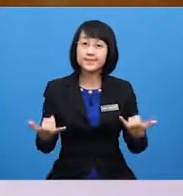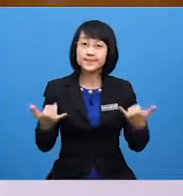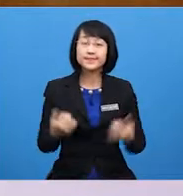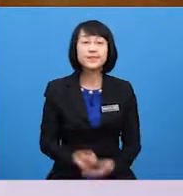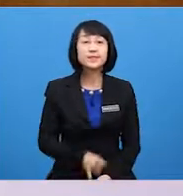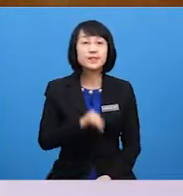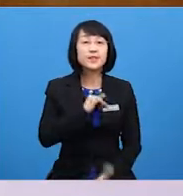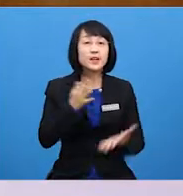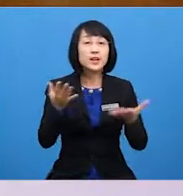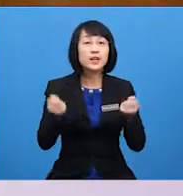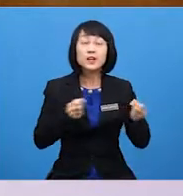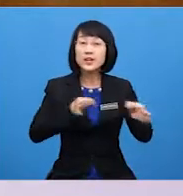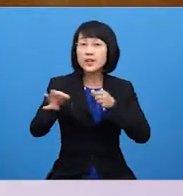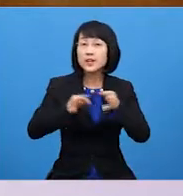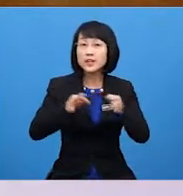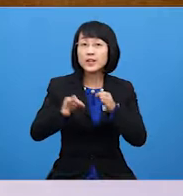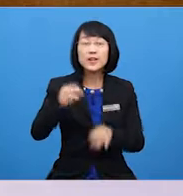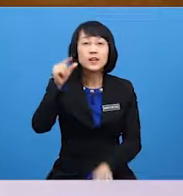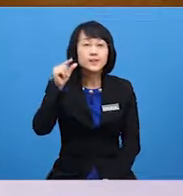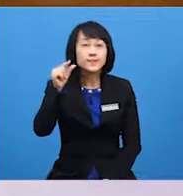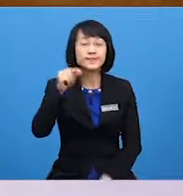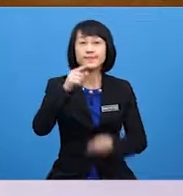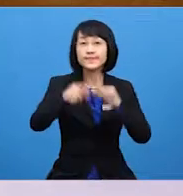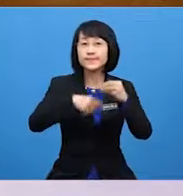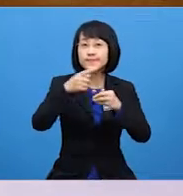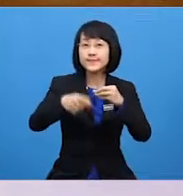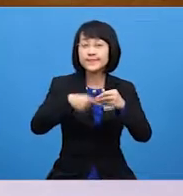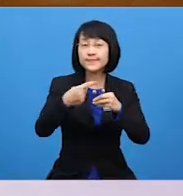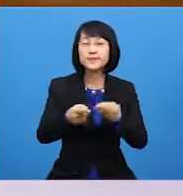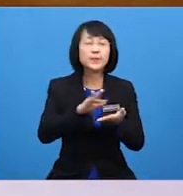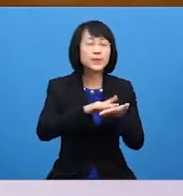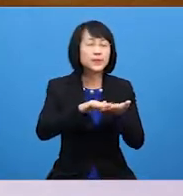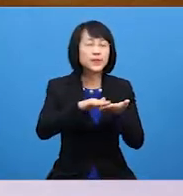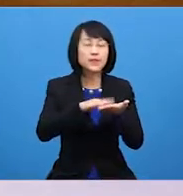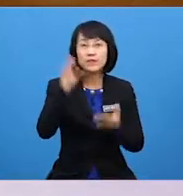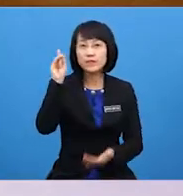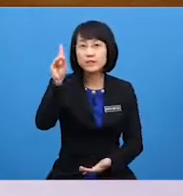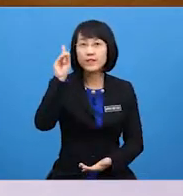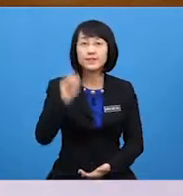I want to explain a little bit about braille dots